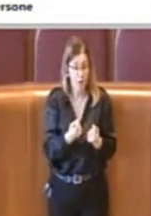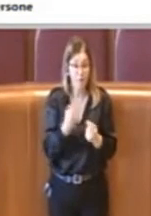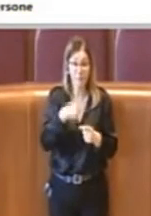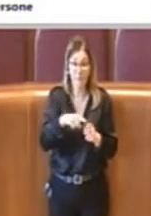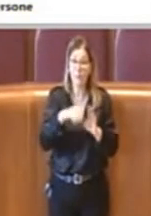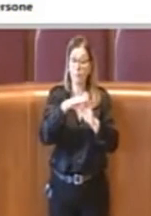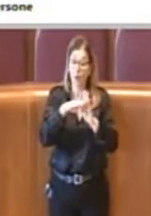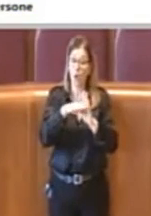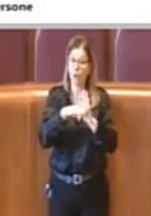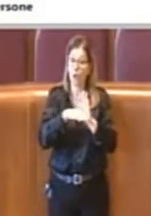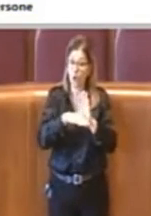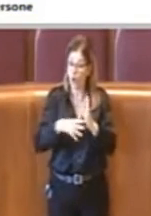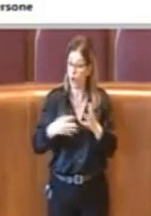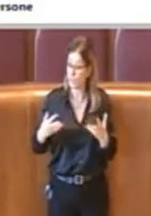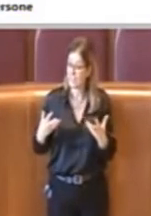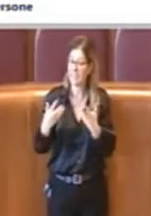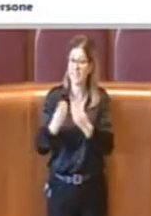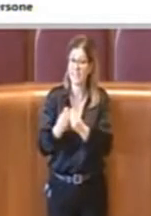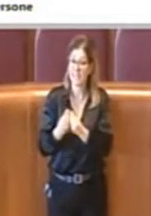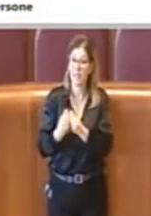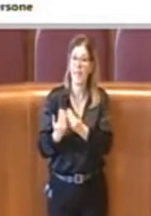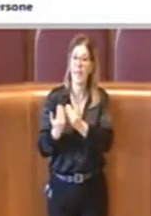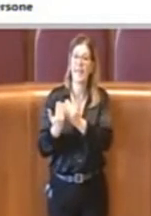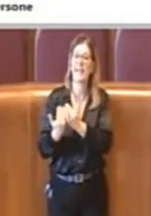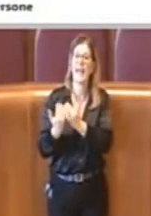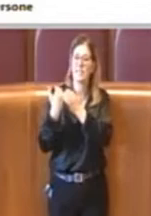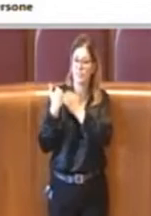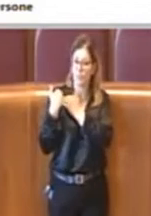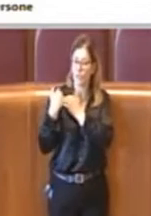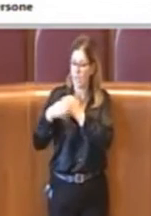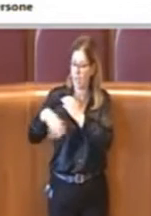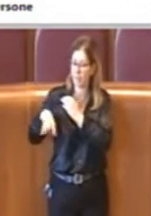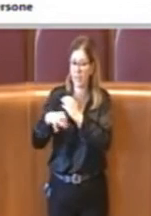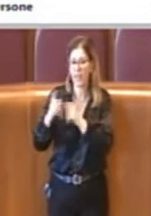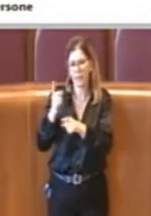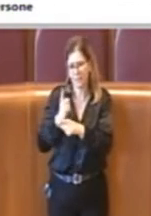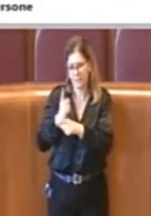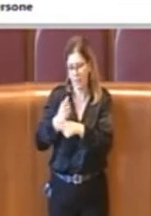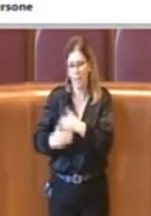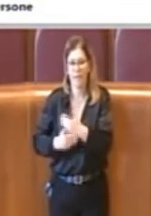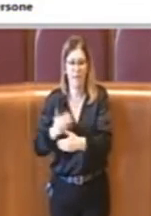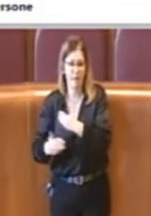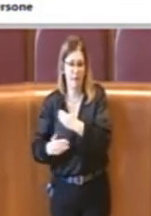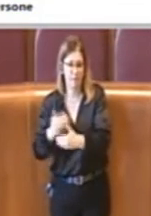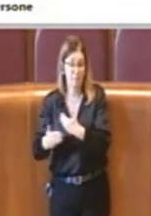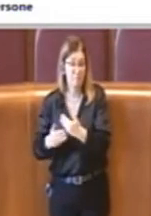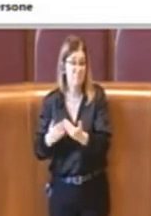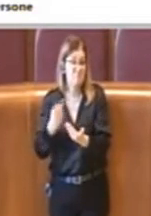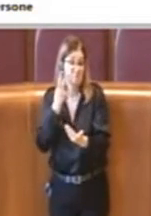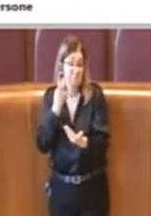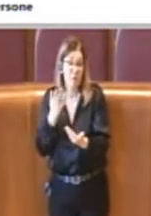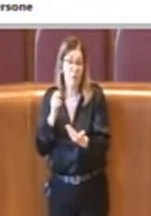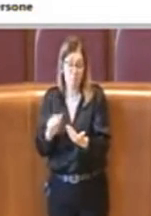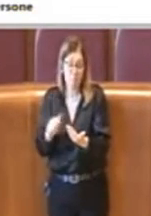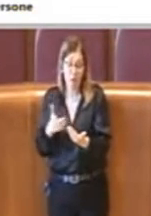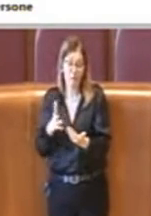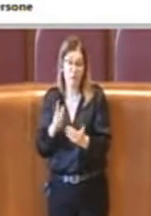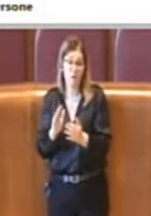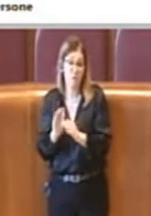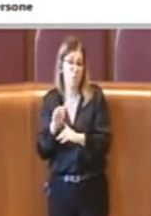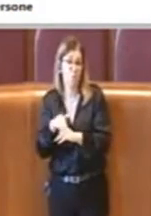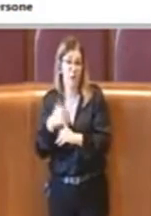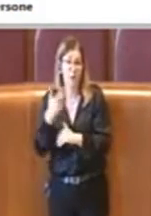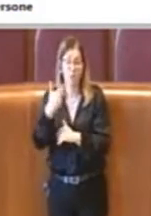responsabili questo ovviamente è in via di transizione appunto che potrebbe essere in parte superato perché si è già